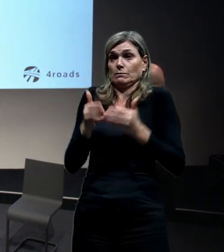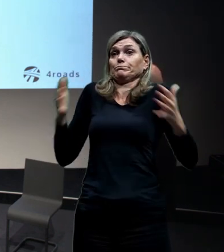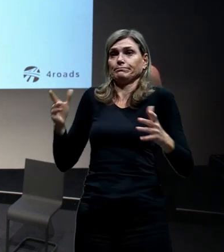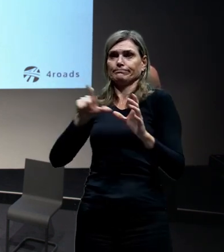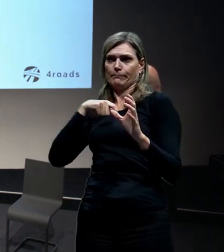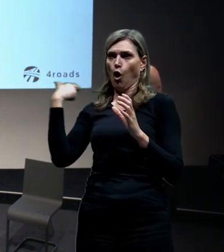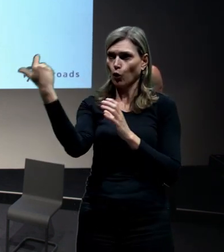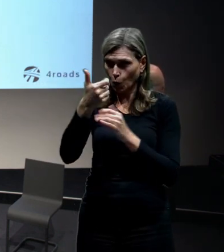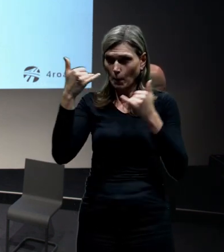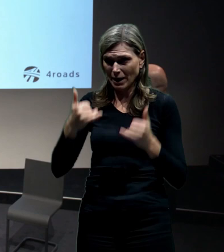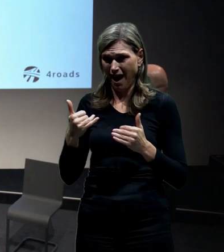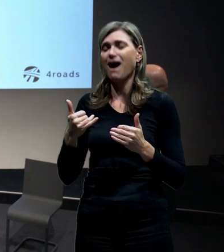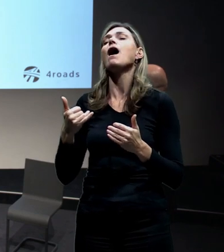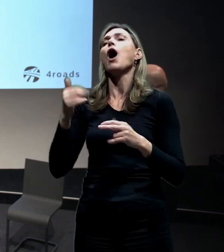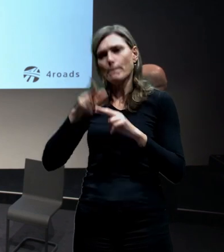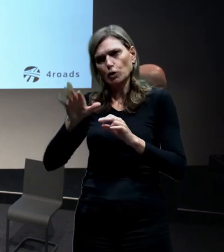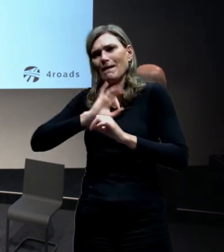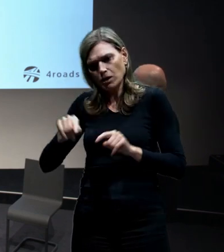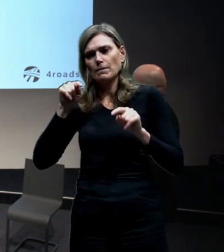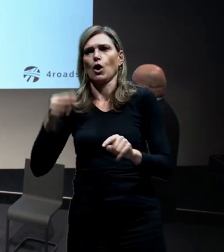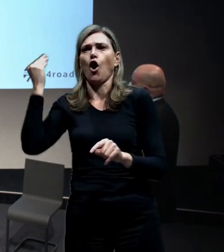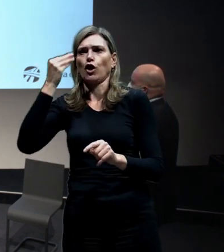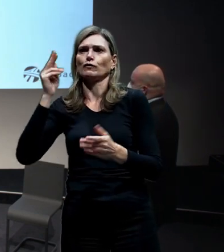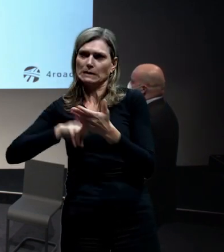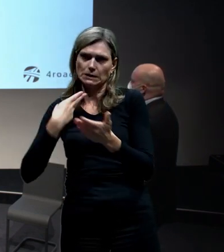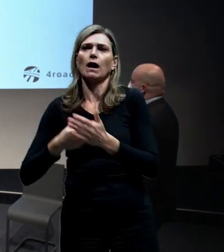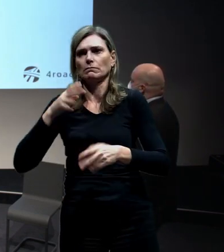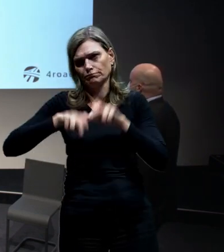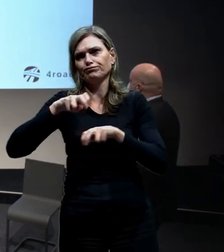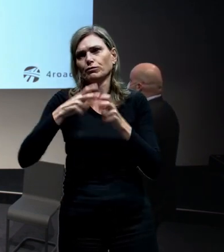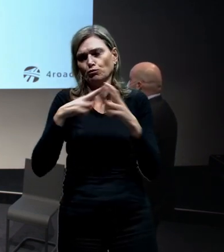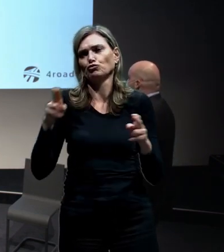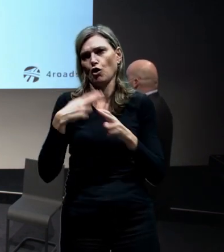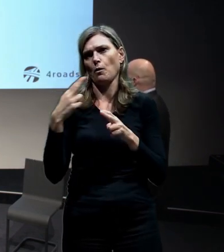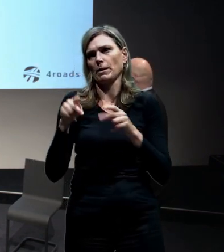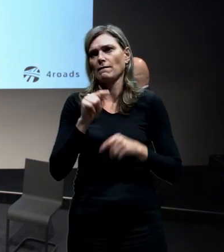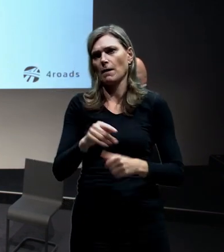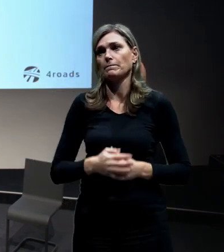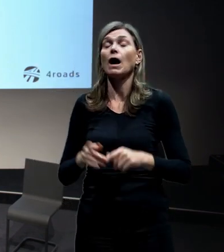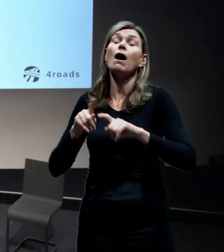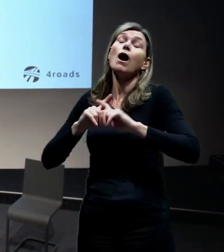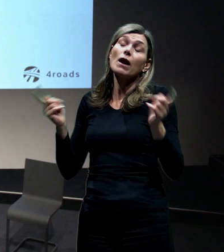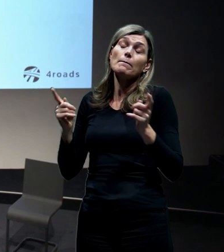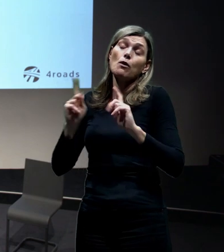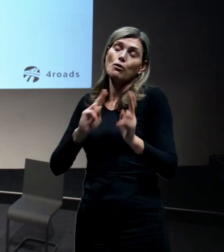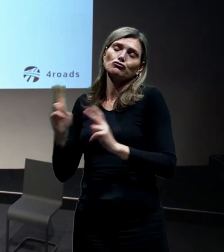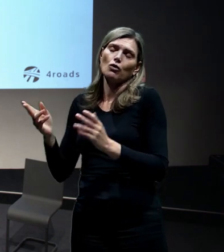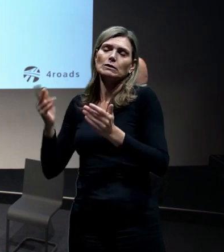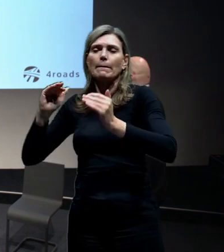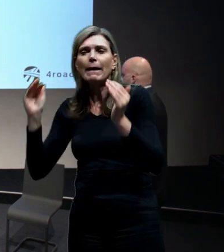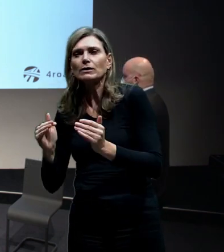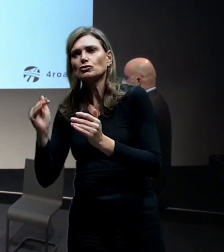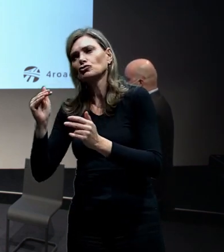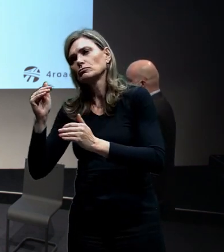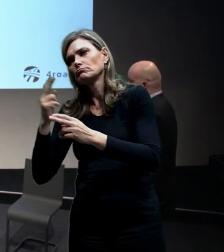pokračovat v přípravě a respektive stavbě těch menších opatření, které určuje nebo doporučuje